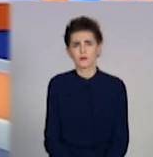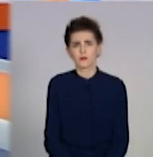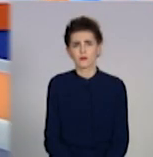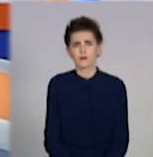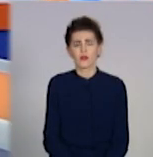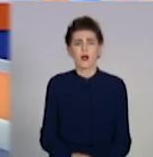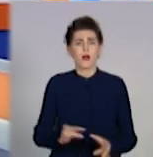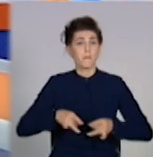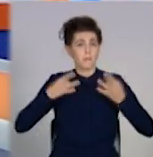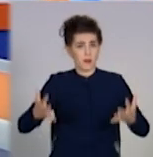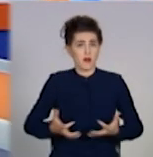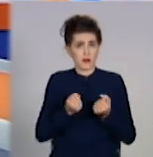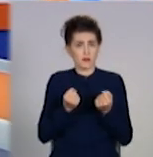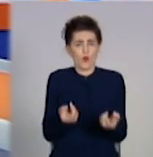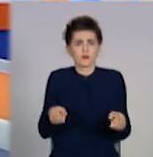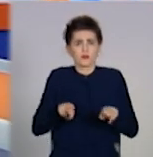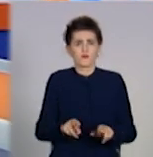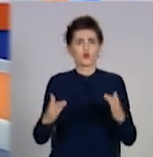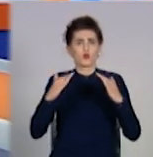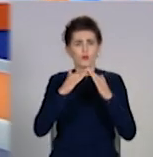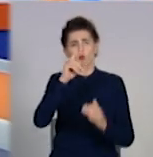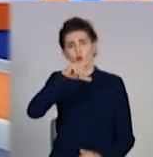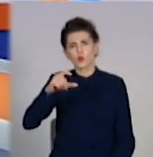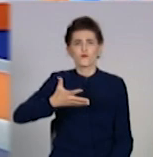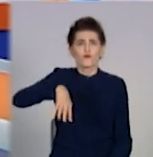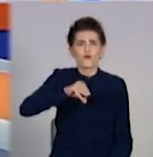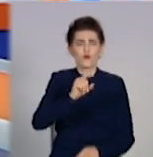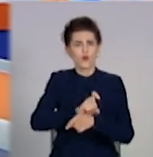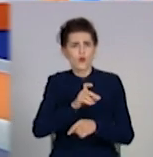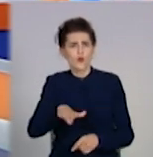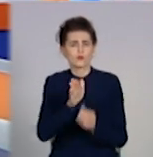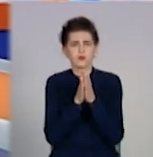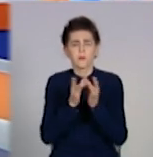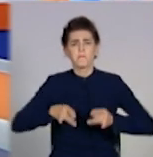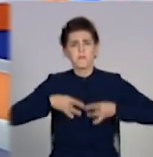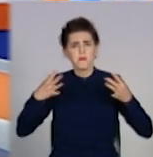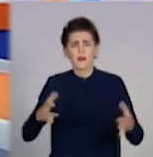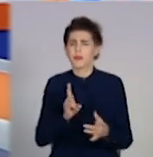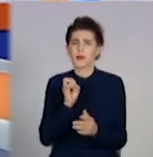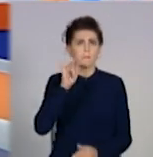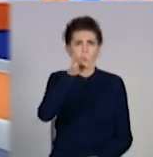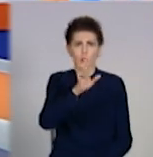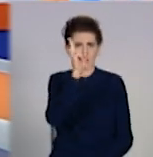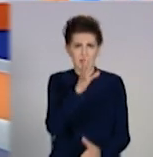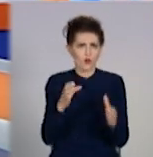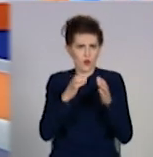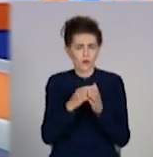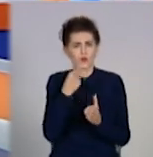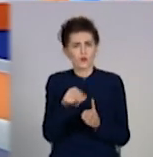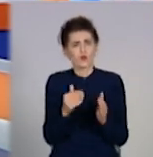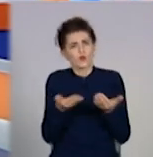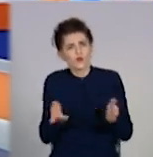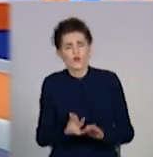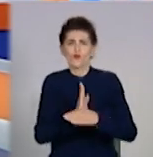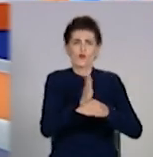Велик день удома. Жителів Донеччини закликають на свята не ходити до церкви та по гостях, а службу дивитися в